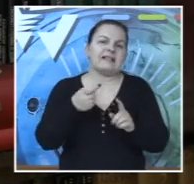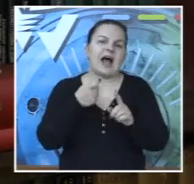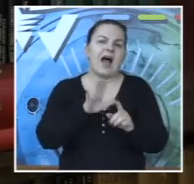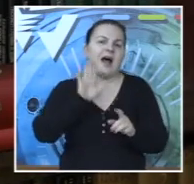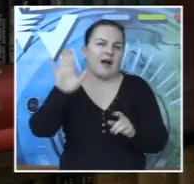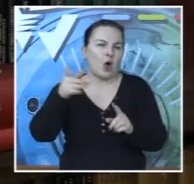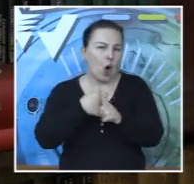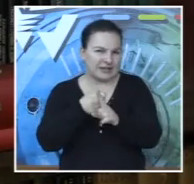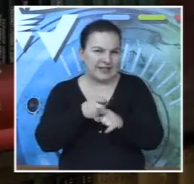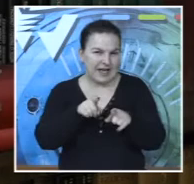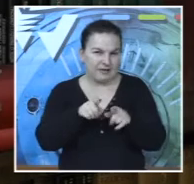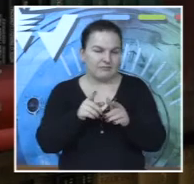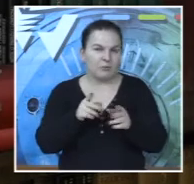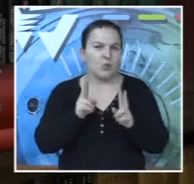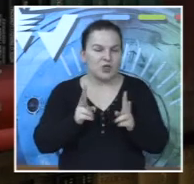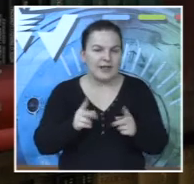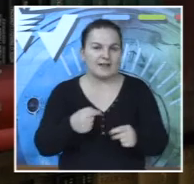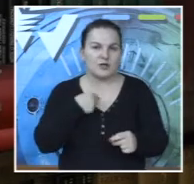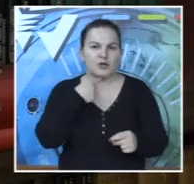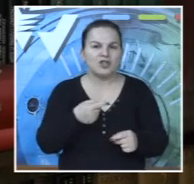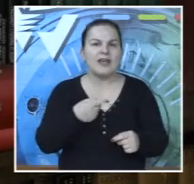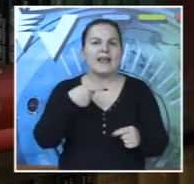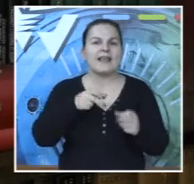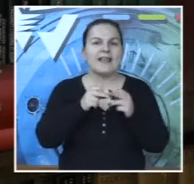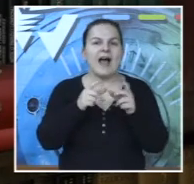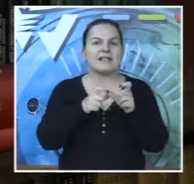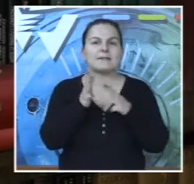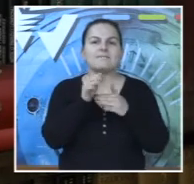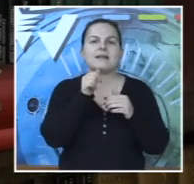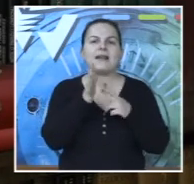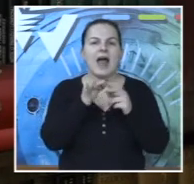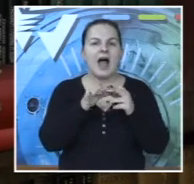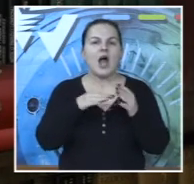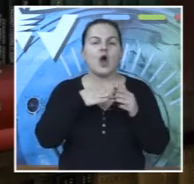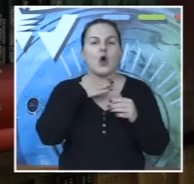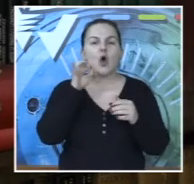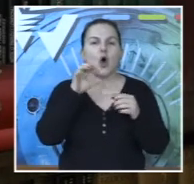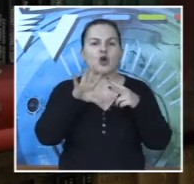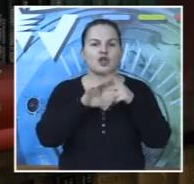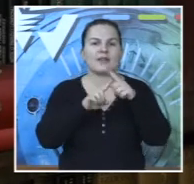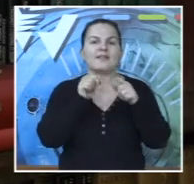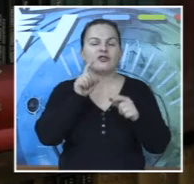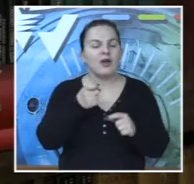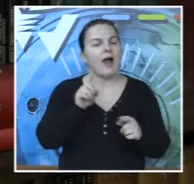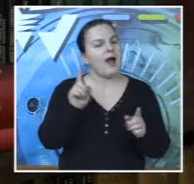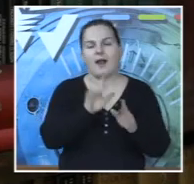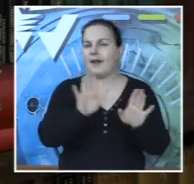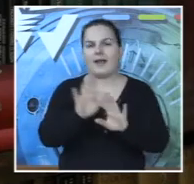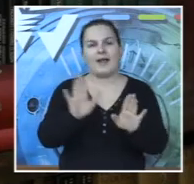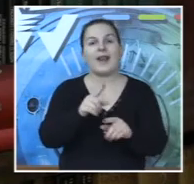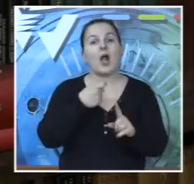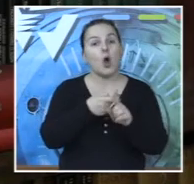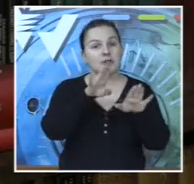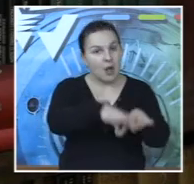znači, prijateljica Kostine učiteljice, ja, evo, ispomenut ću je, Jasmina Gošnjić, i je rekla, a ne, nećemo